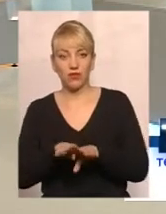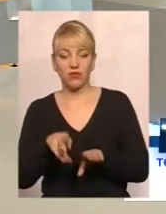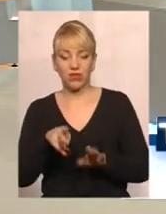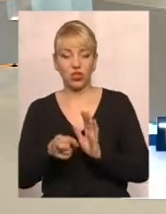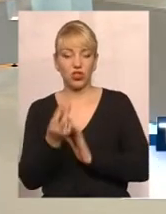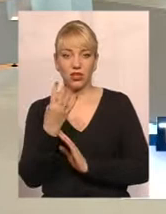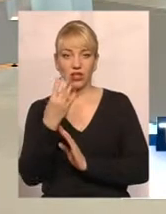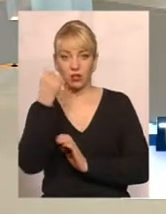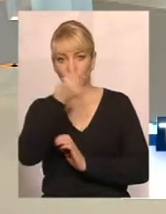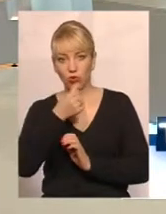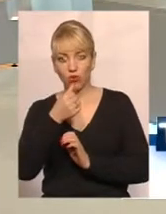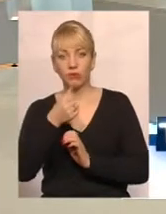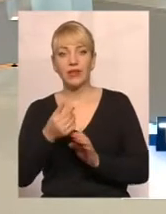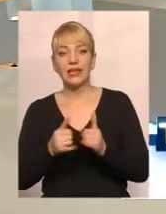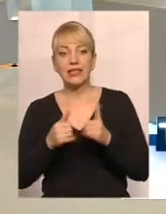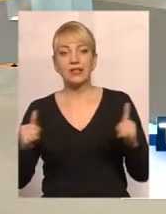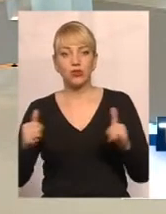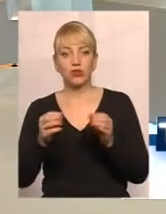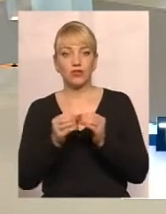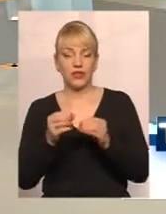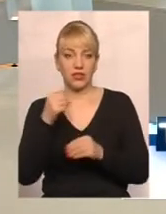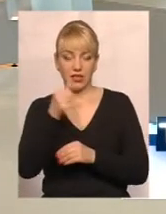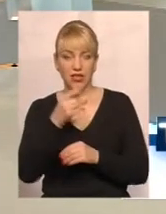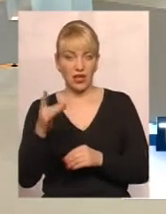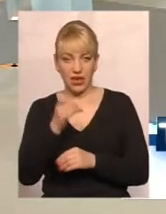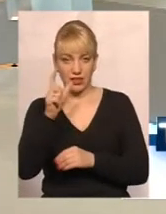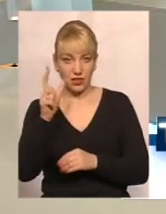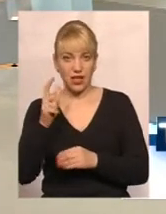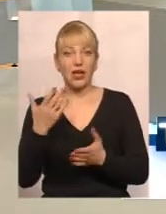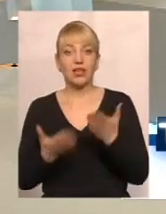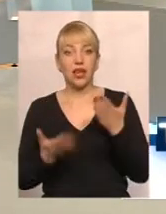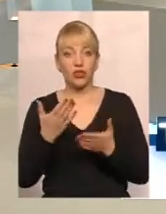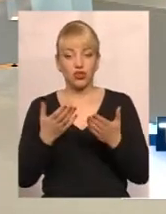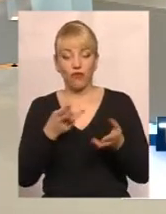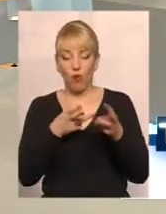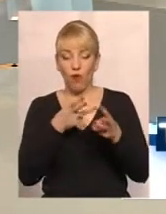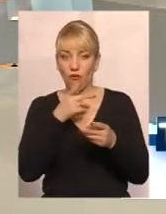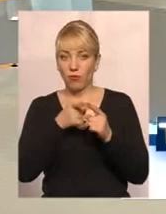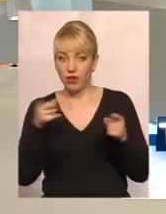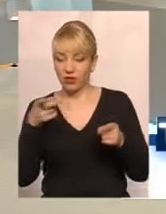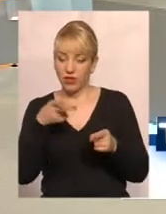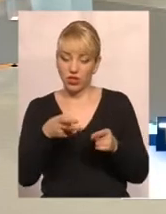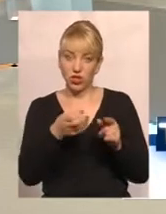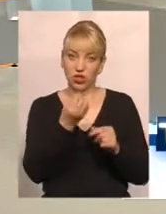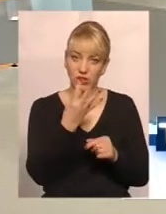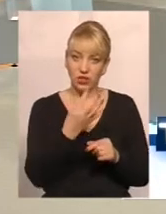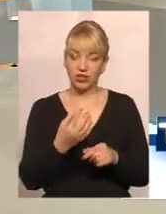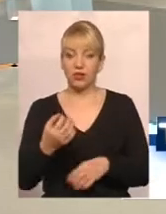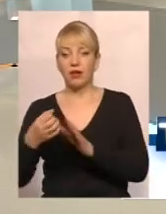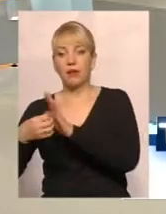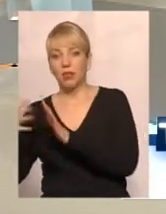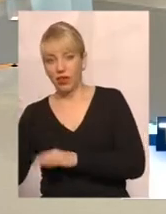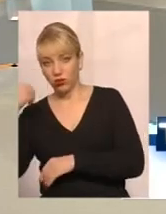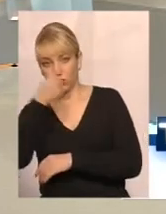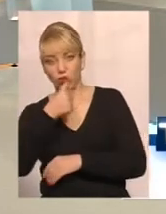роком, збільшилася майже у 10 разів. Тобто, якщо в опалюваний період 2014-2015 року у нас